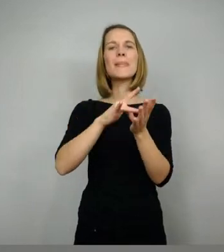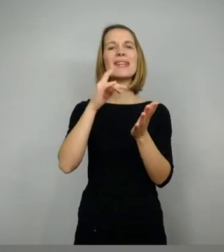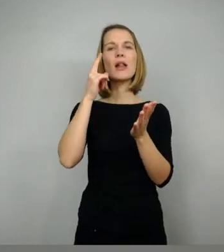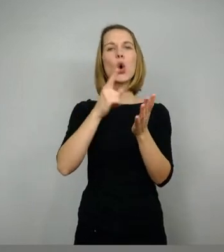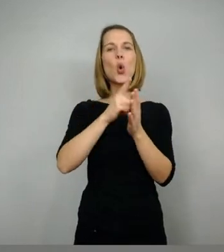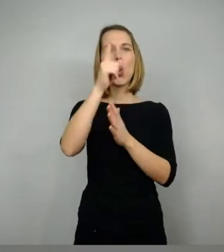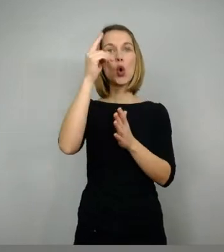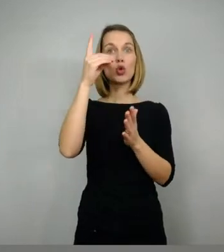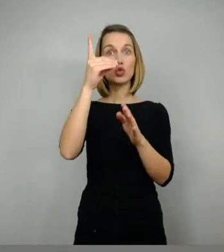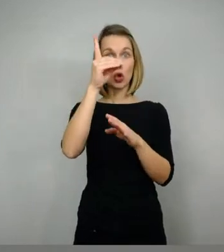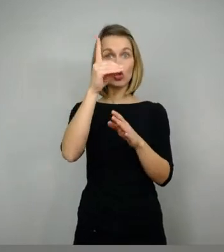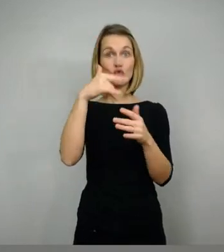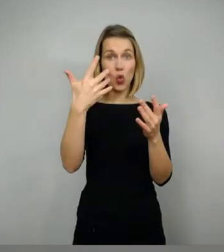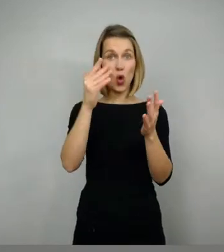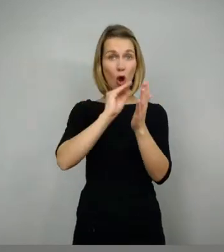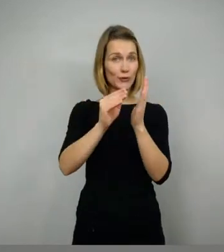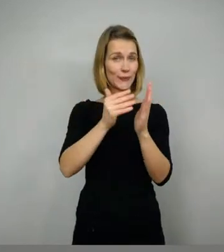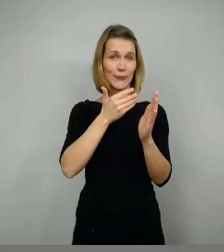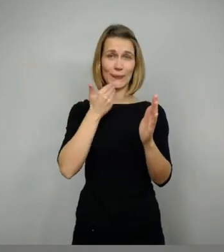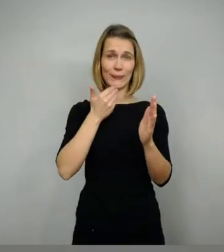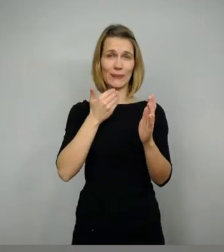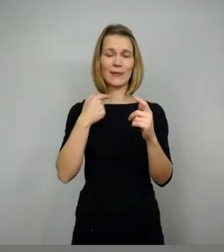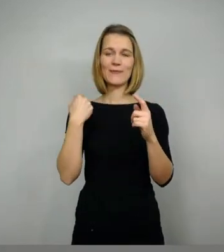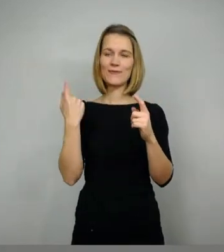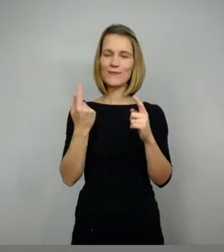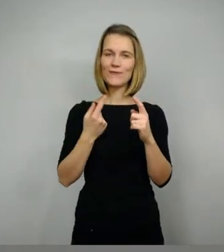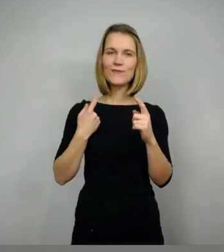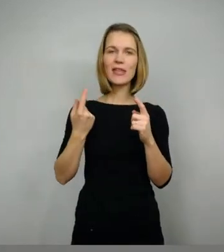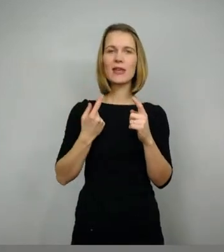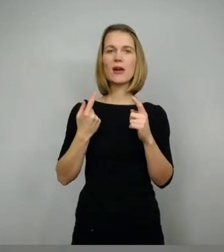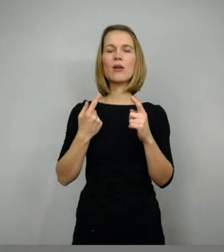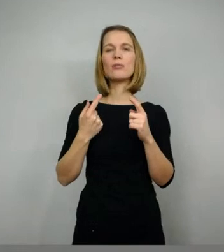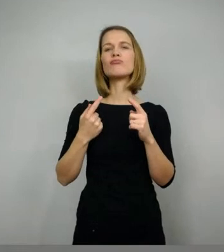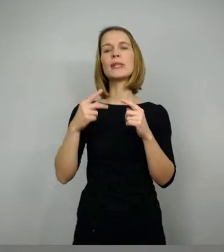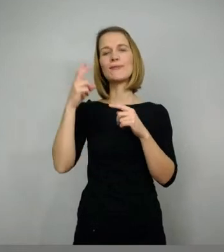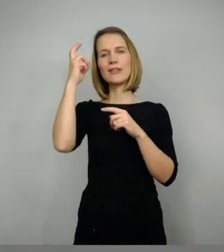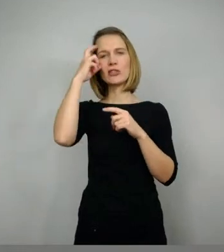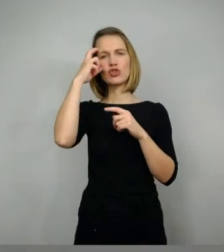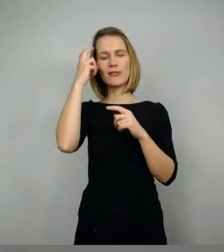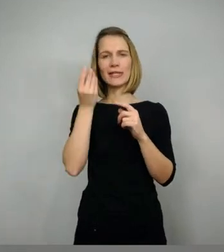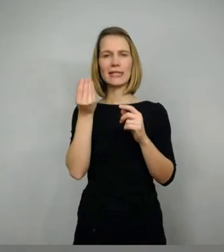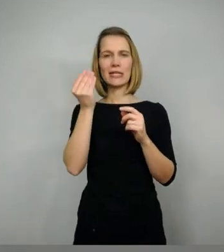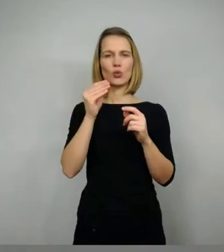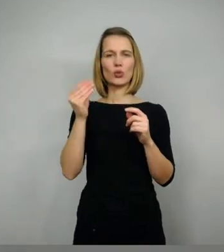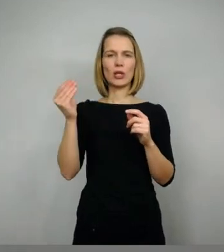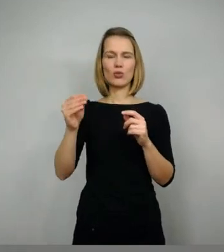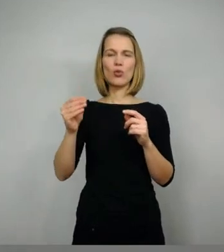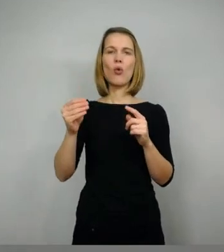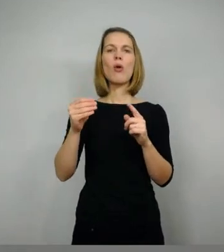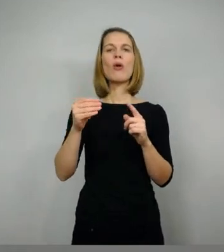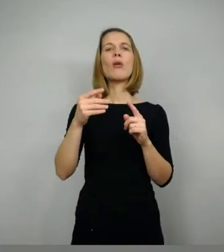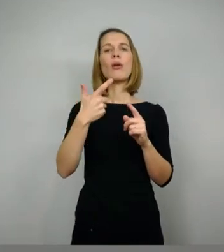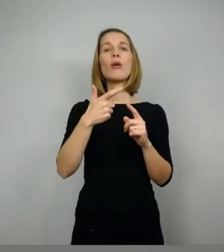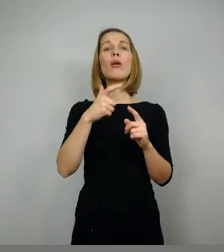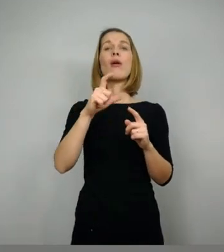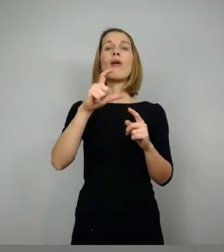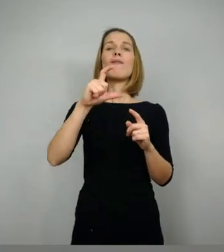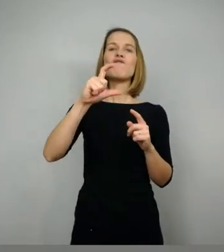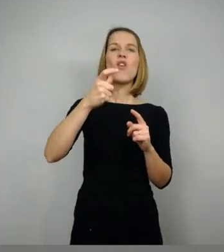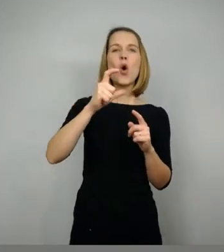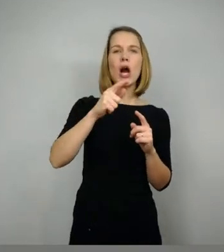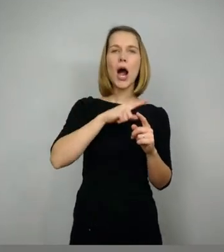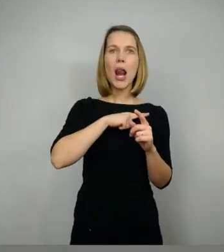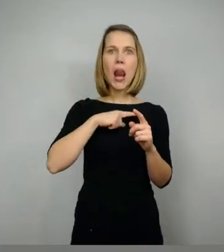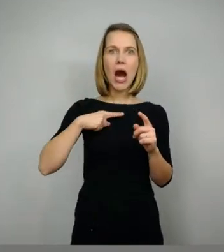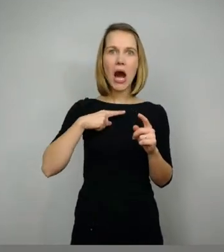Sondern das ist einfach, was die Editionswissenschaft drauf macht, um zu markieren, okay, dieser Vokal, den sprechen wir lang. Während alle anderen Vokale im